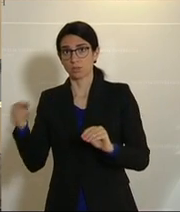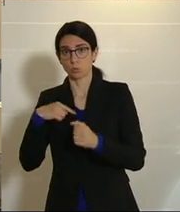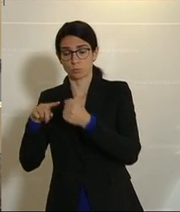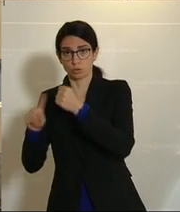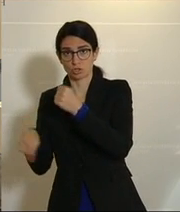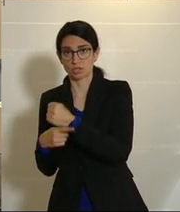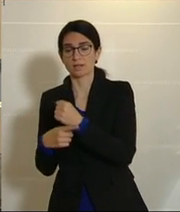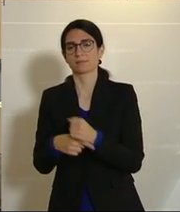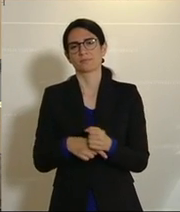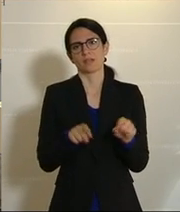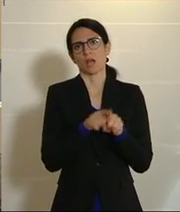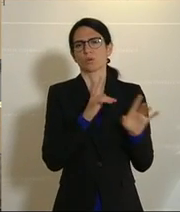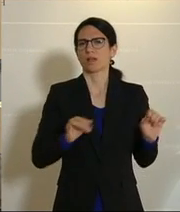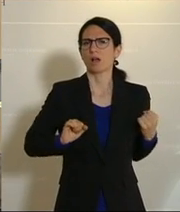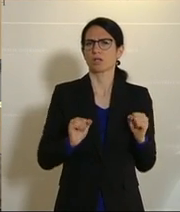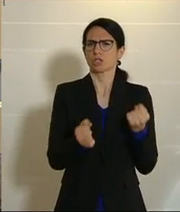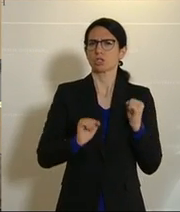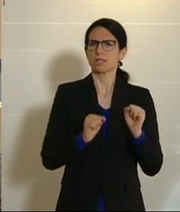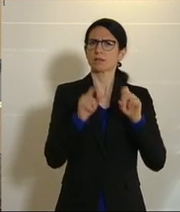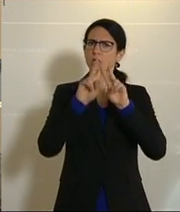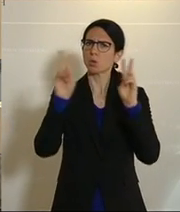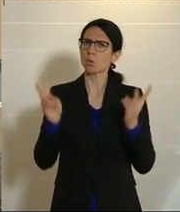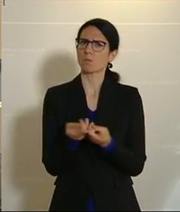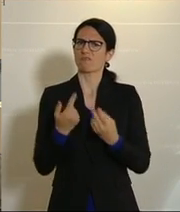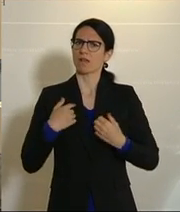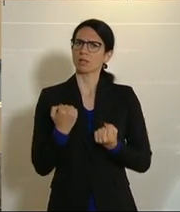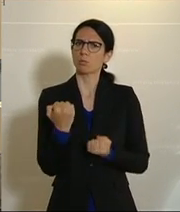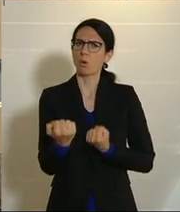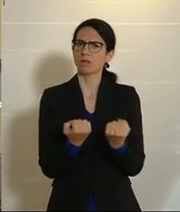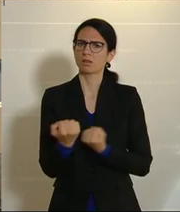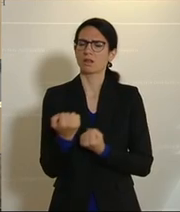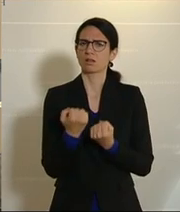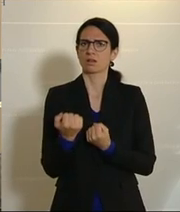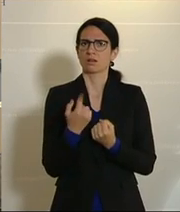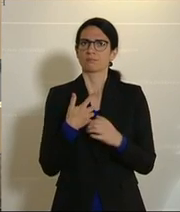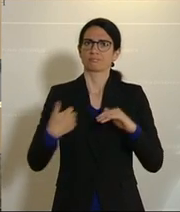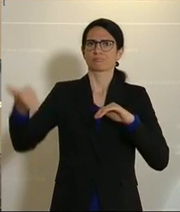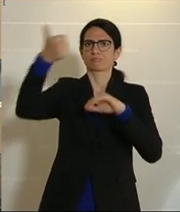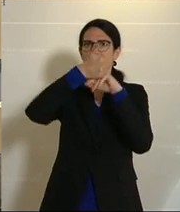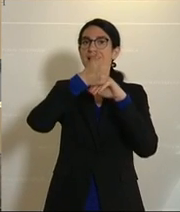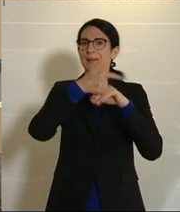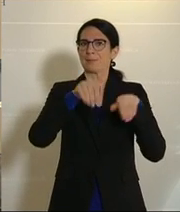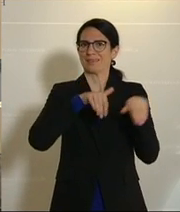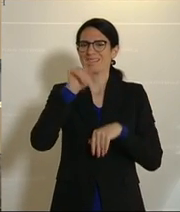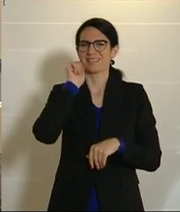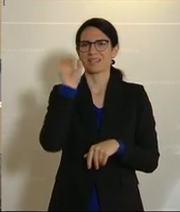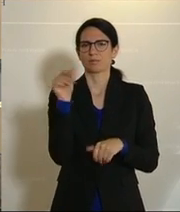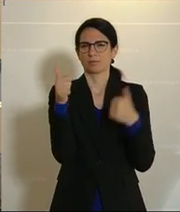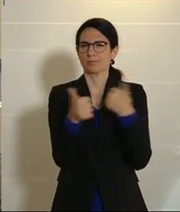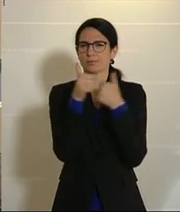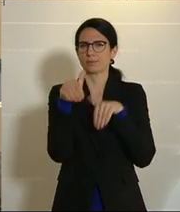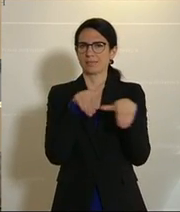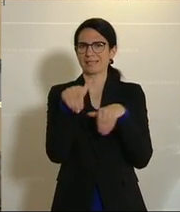Budget, es braucht vor allem eine engagierte Umweltpolitik. An der Spitze eine engagierte Umweltministerin mit einem super